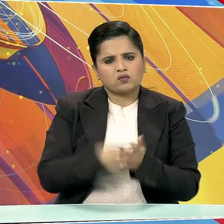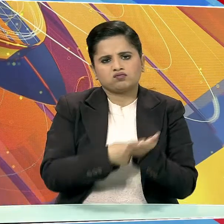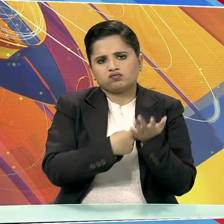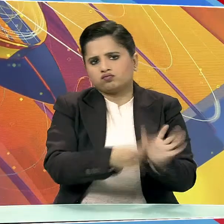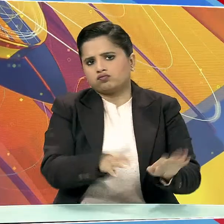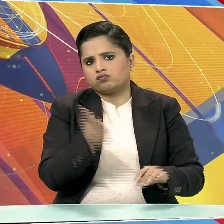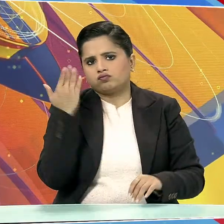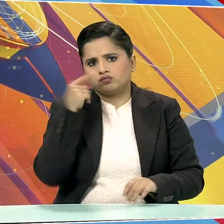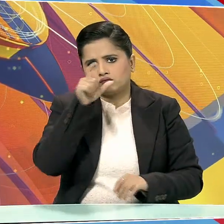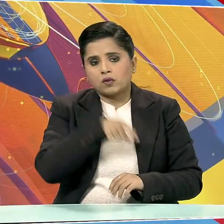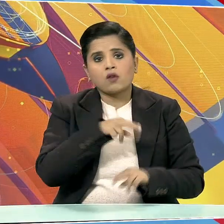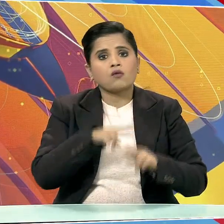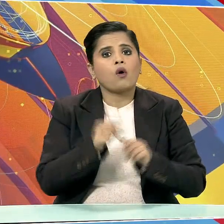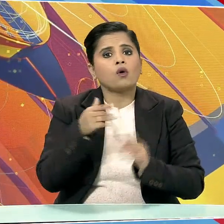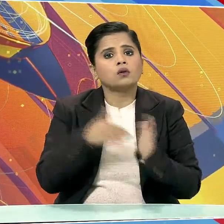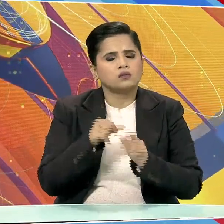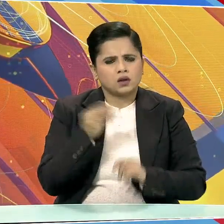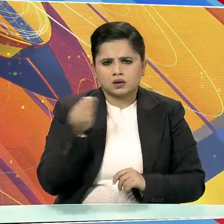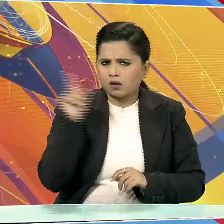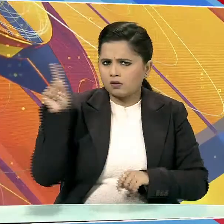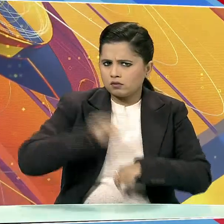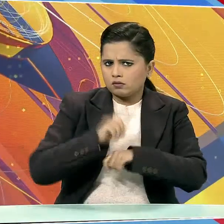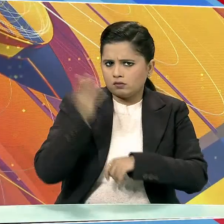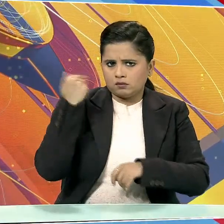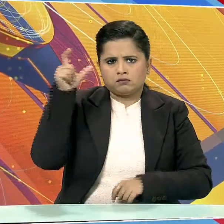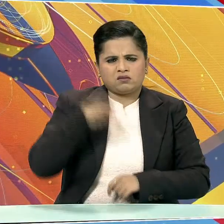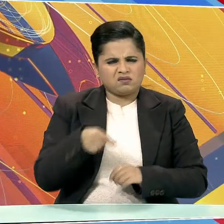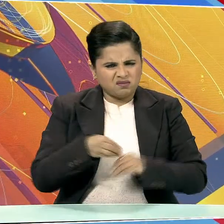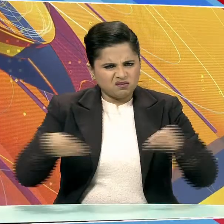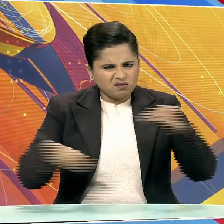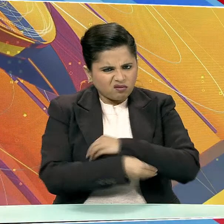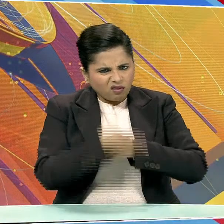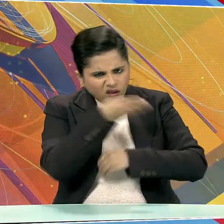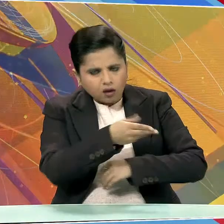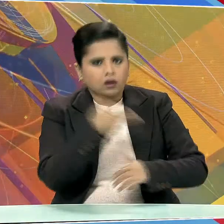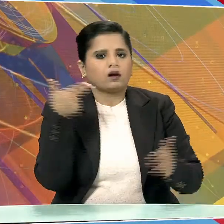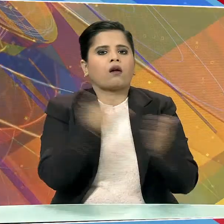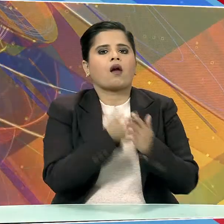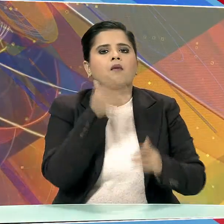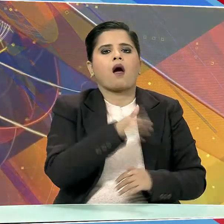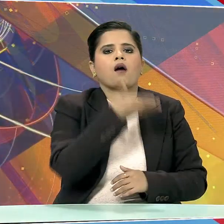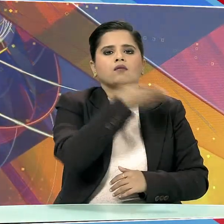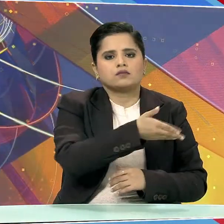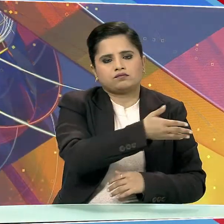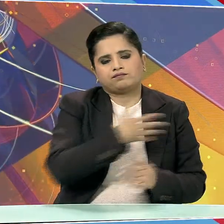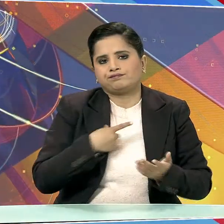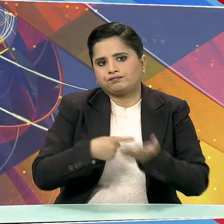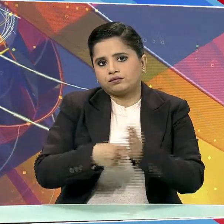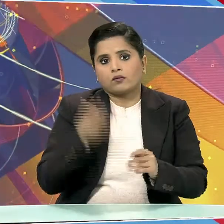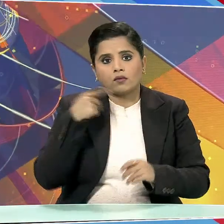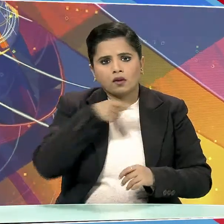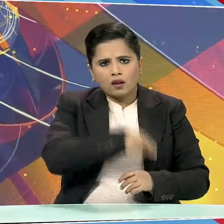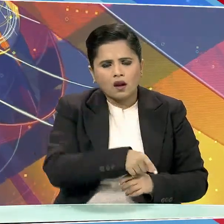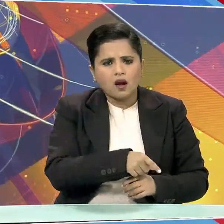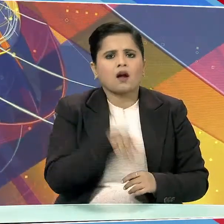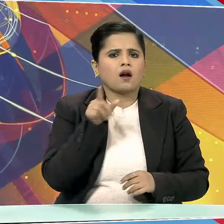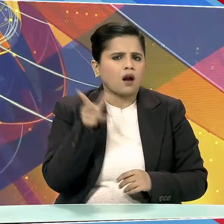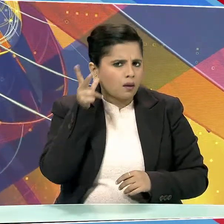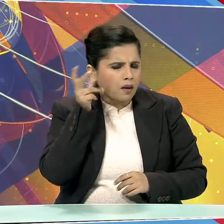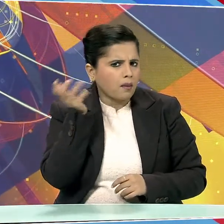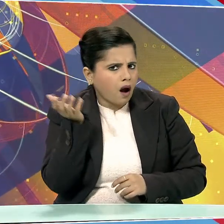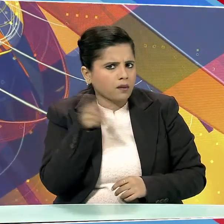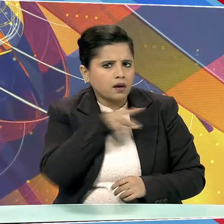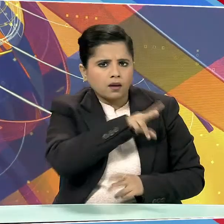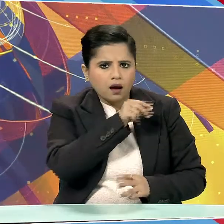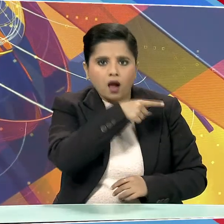दिया था पौजा सिंग पर पिछले दिनों नस्ताचार में लिप्त होने का आरूप लगा था और उनका एक आडियो क्लिप भी वाइरल हुआ था